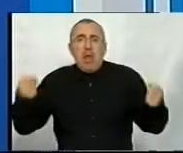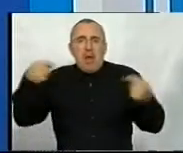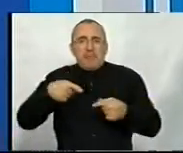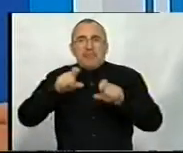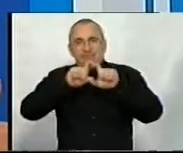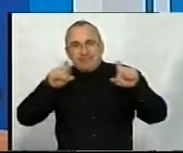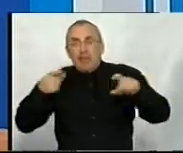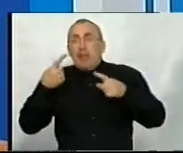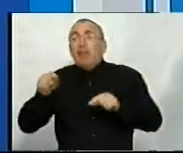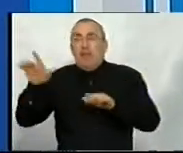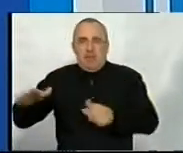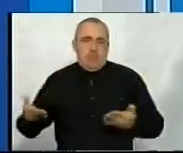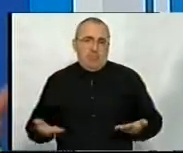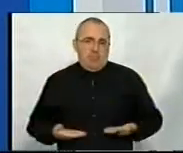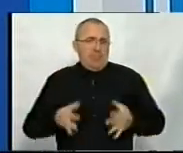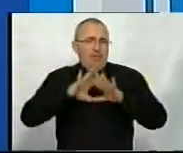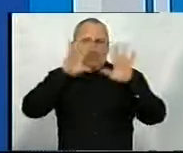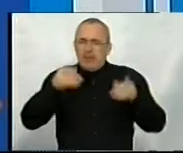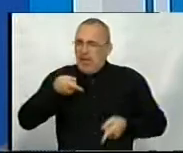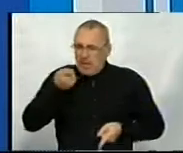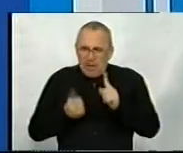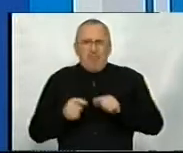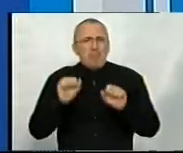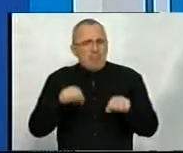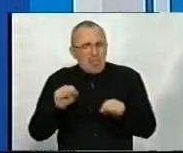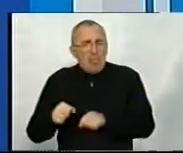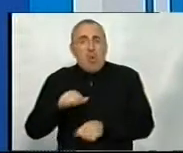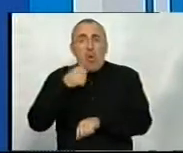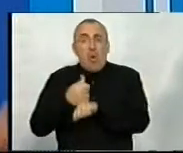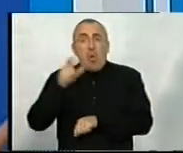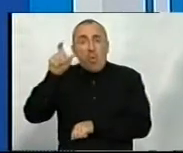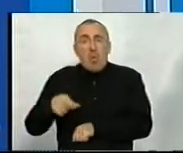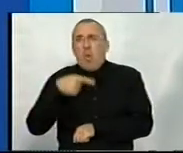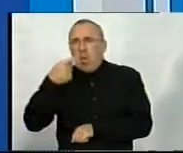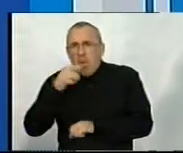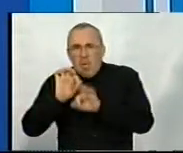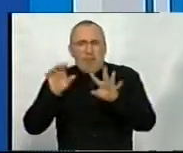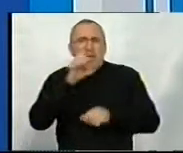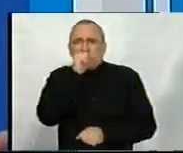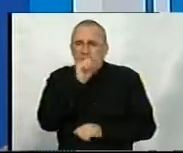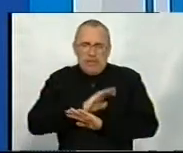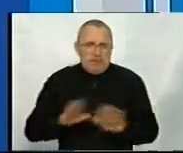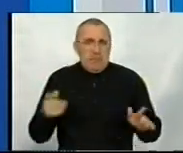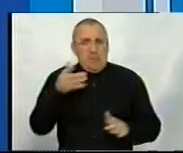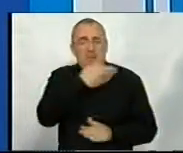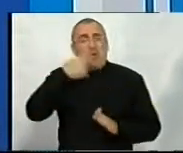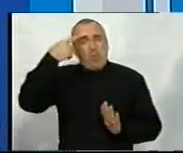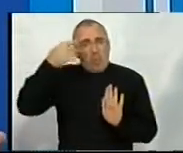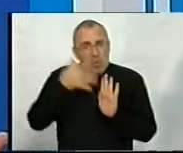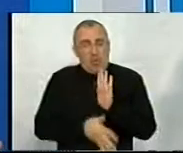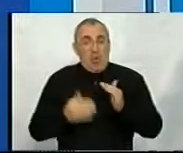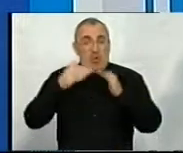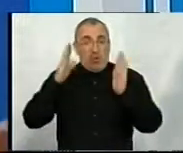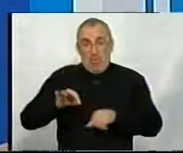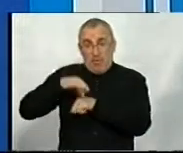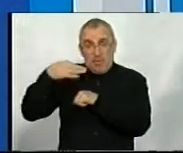залежності, де вона проживає. Тобто, все це реально, все це можливо. Головне, щоб люди про це говорили, не замовчили. Тому що ми розуміємо, що домашнє